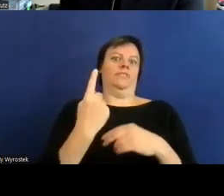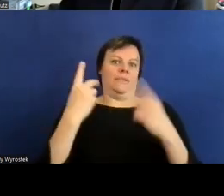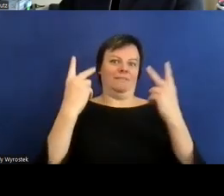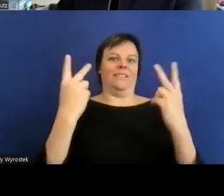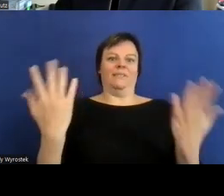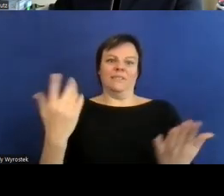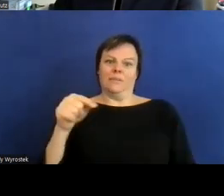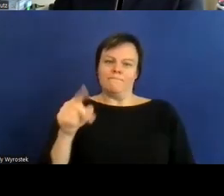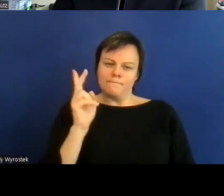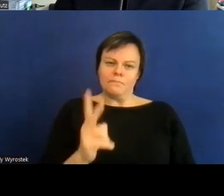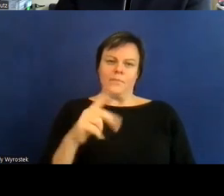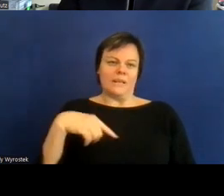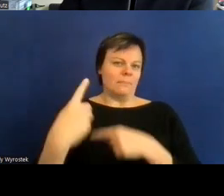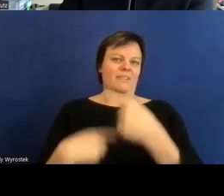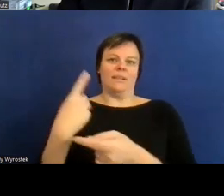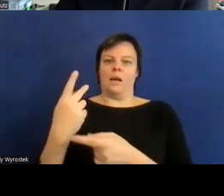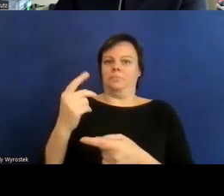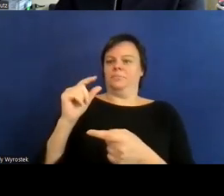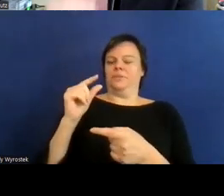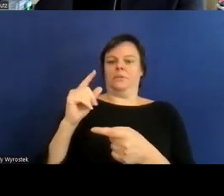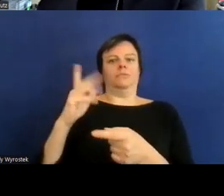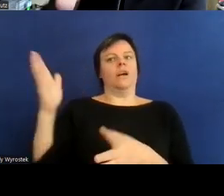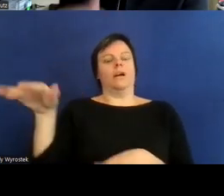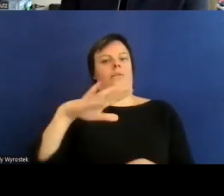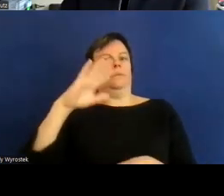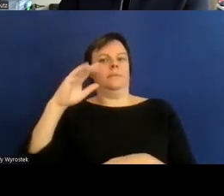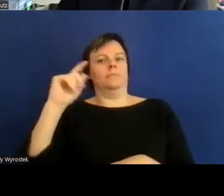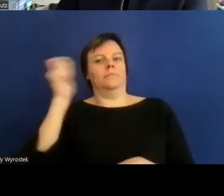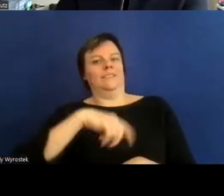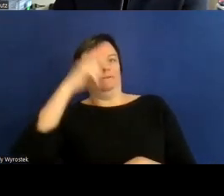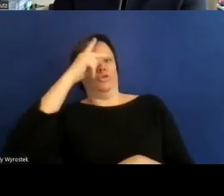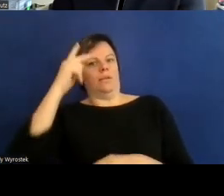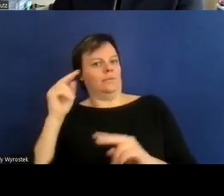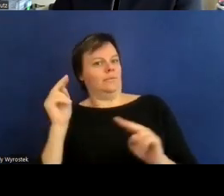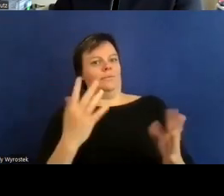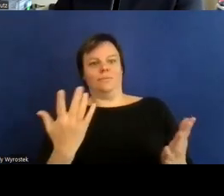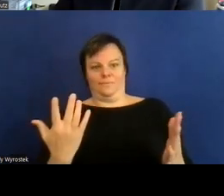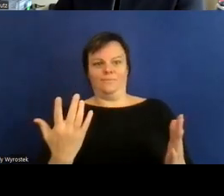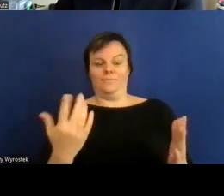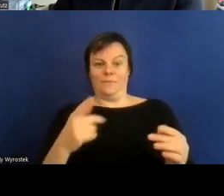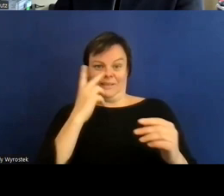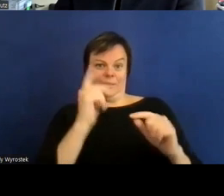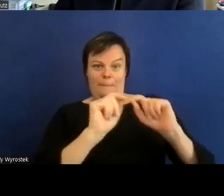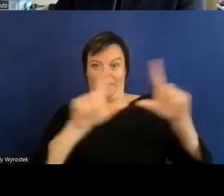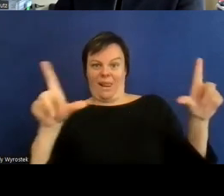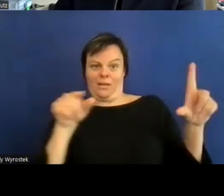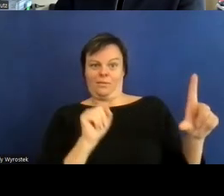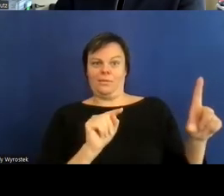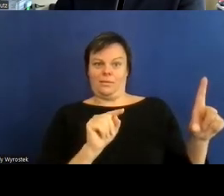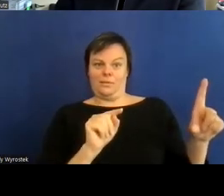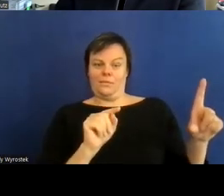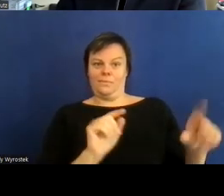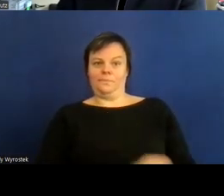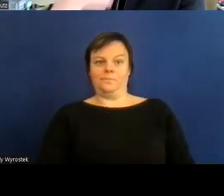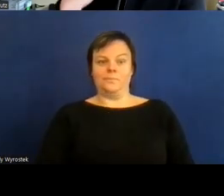bild wenn ich also auf der straße frage wie man also welche welchen menschen stellst du dir vor der also eine